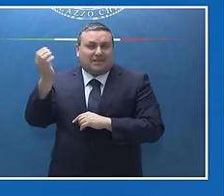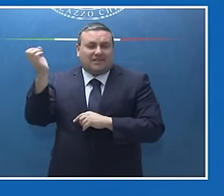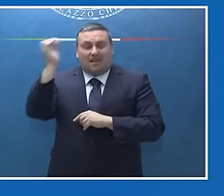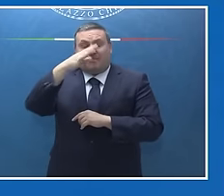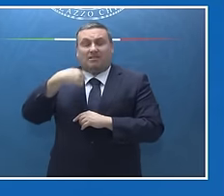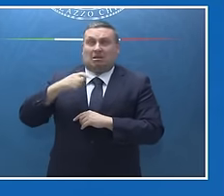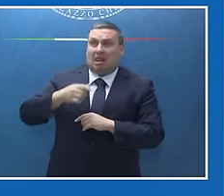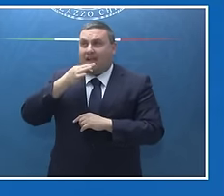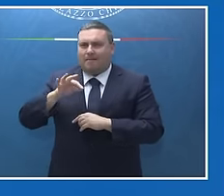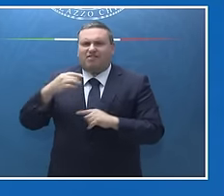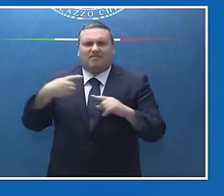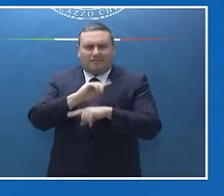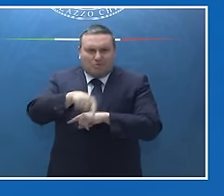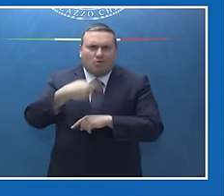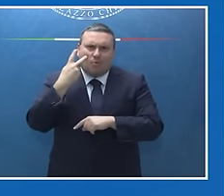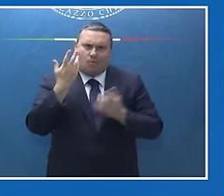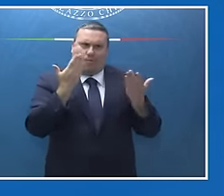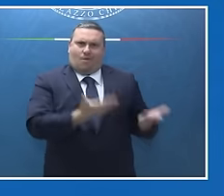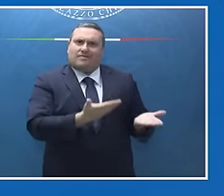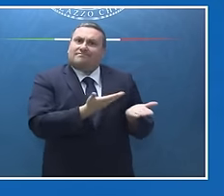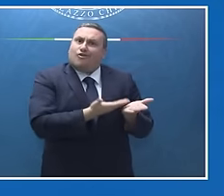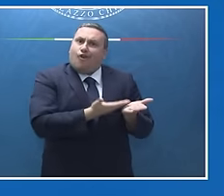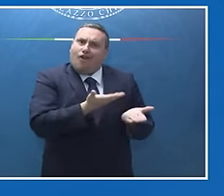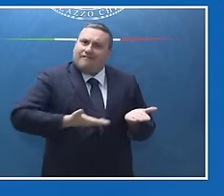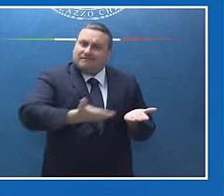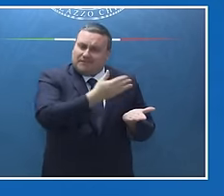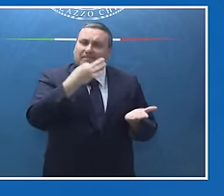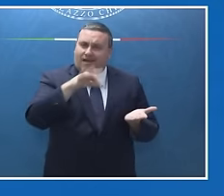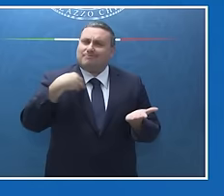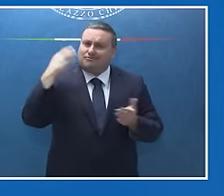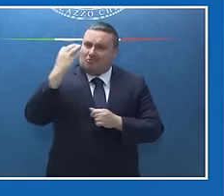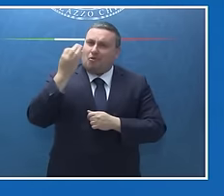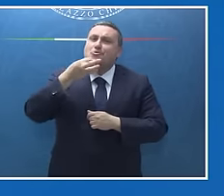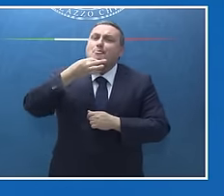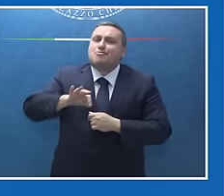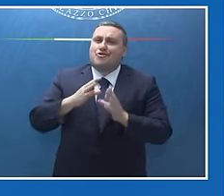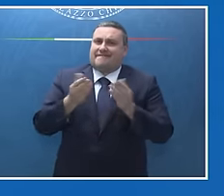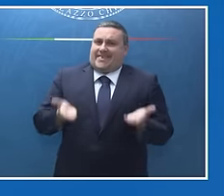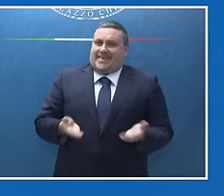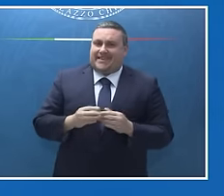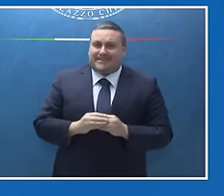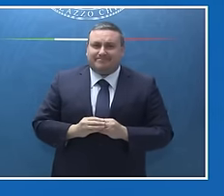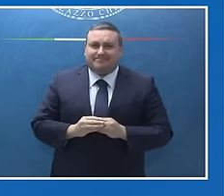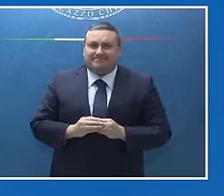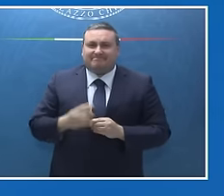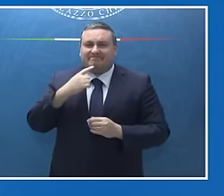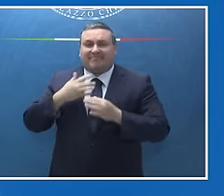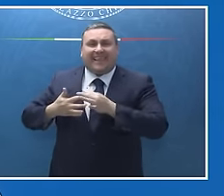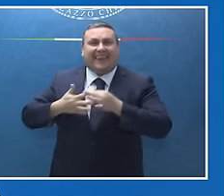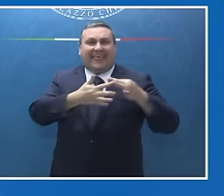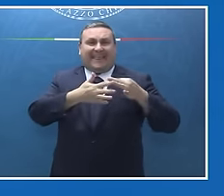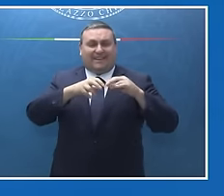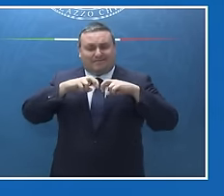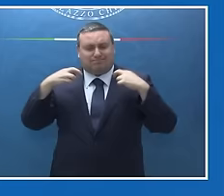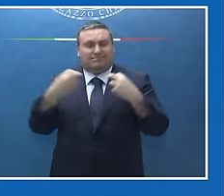oggi è giusto sottolinearlo perché credo che oggi sia sotto gli occhi di tutti. Il vertice dei leader si è concluso ieri, come